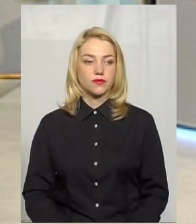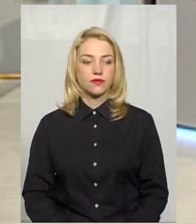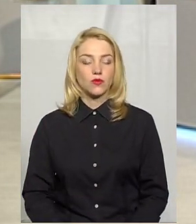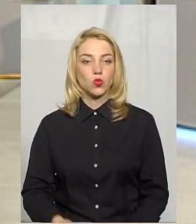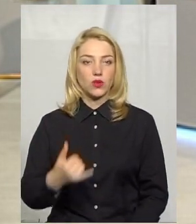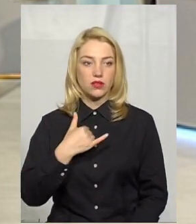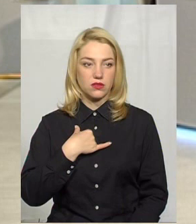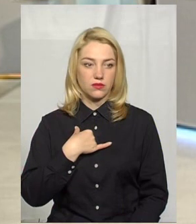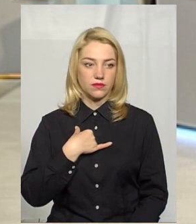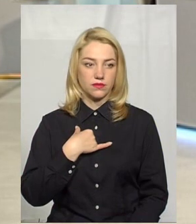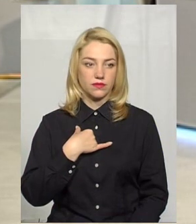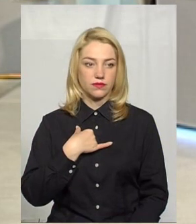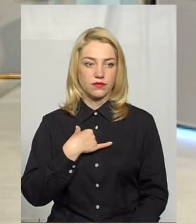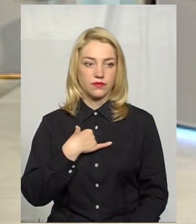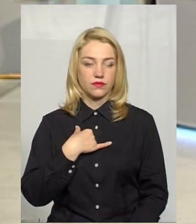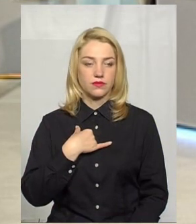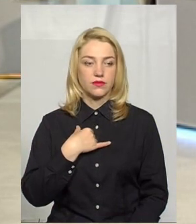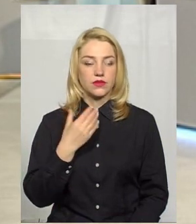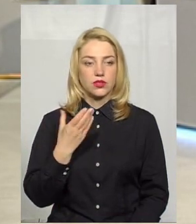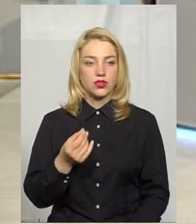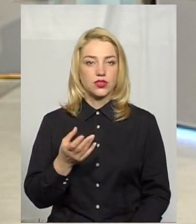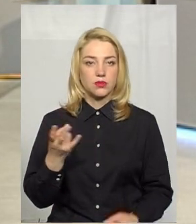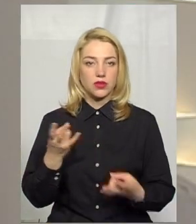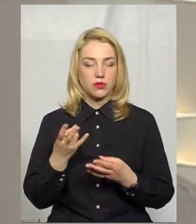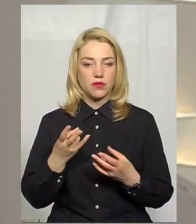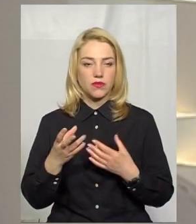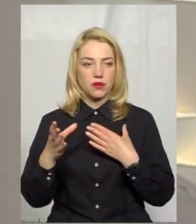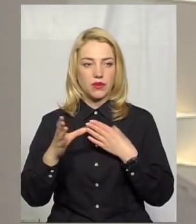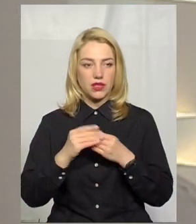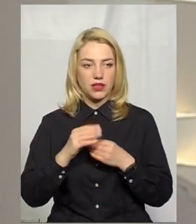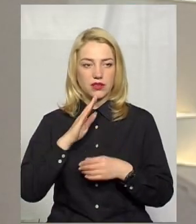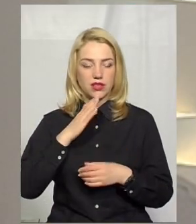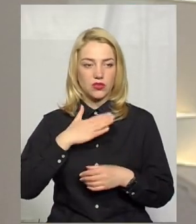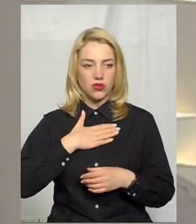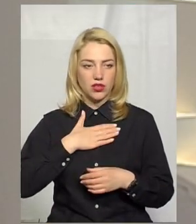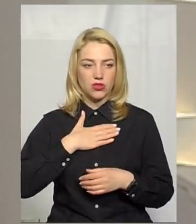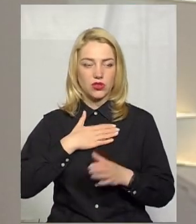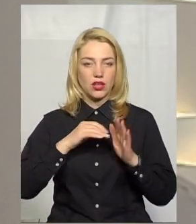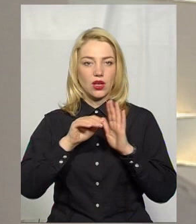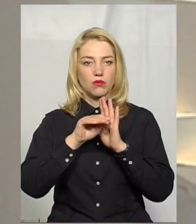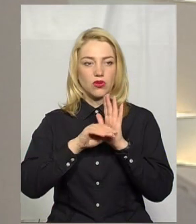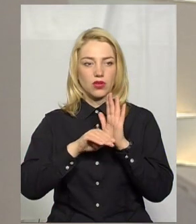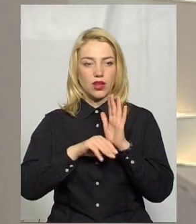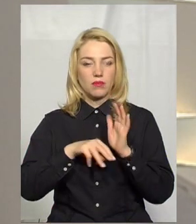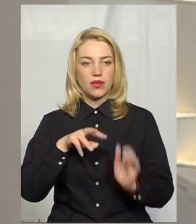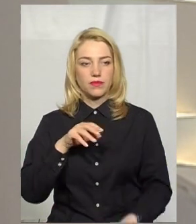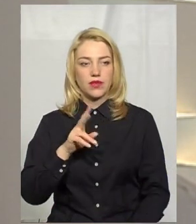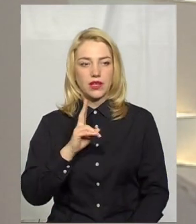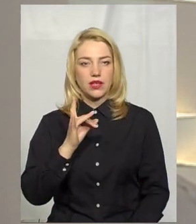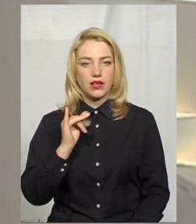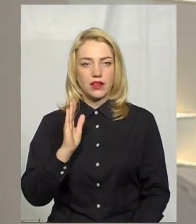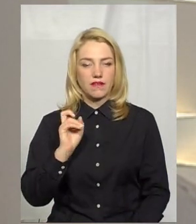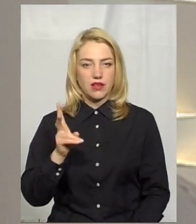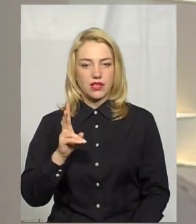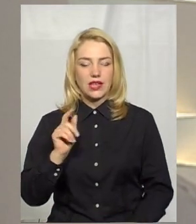У нас ще має доєднатися до нашої програми Михайло Кривок,